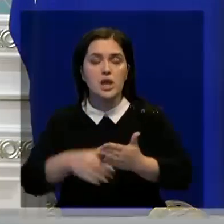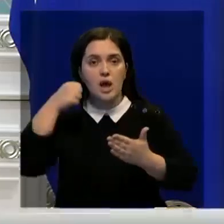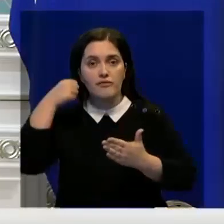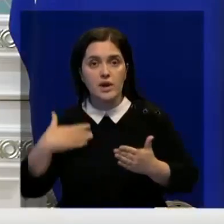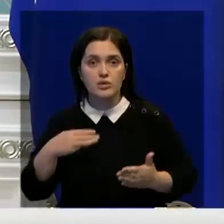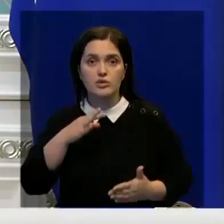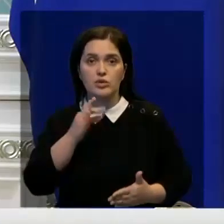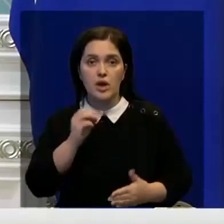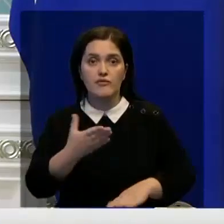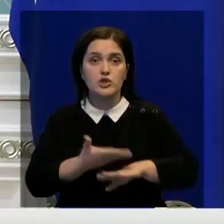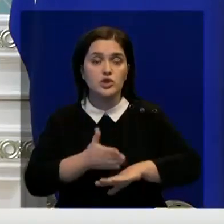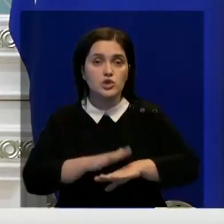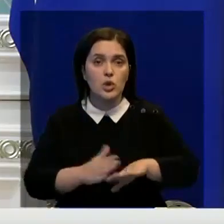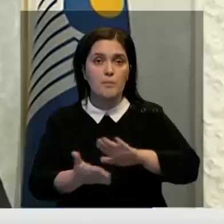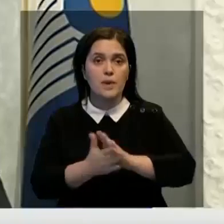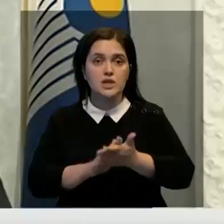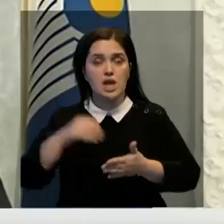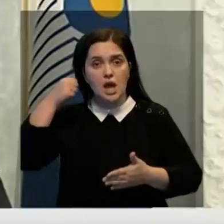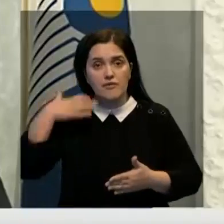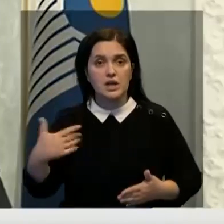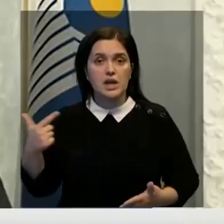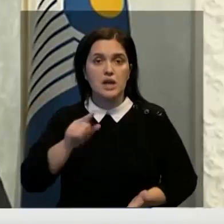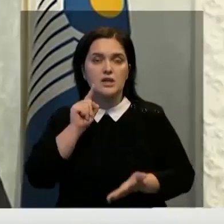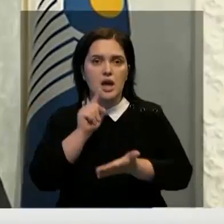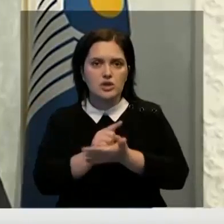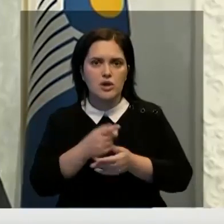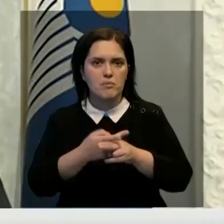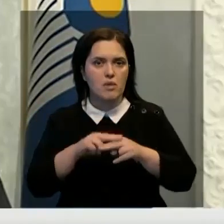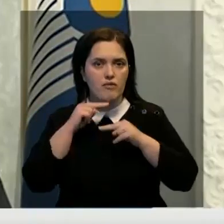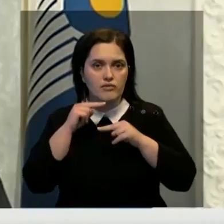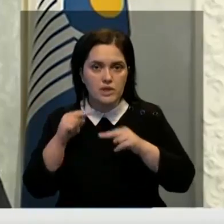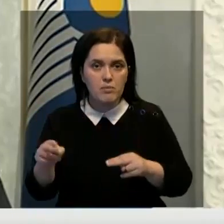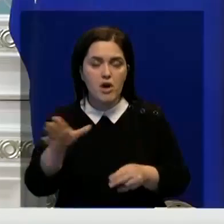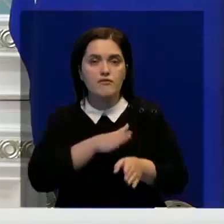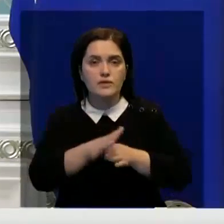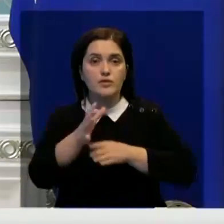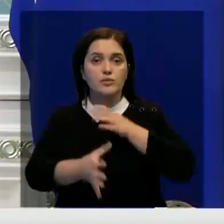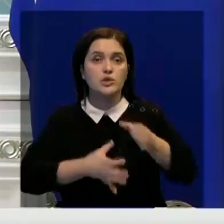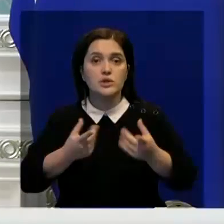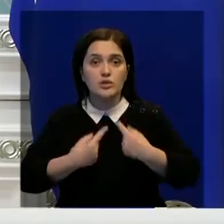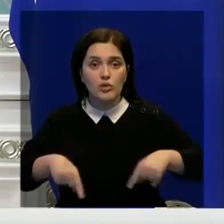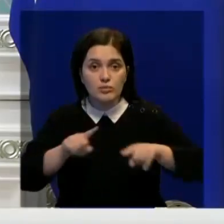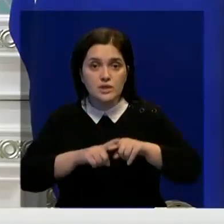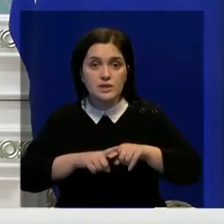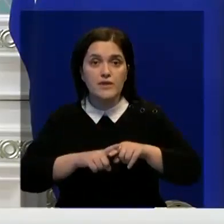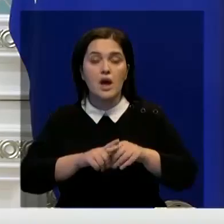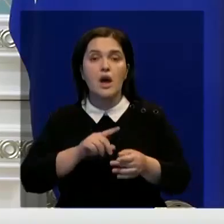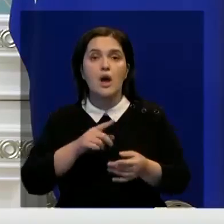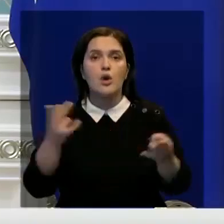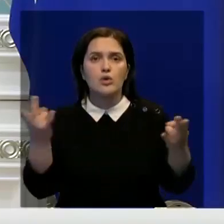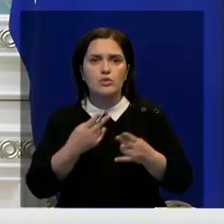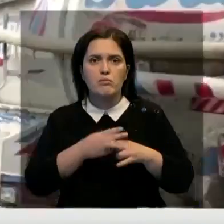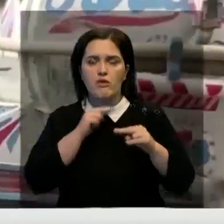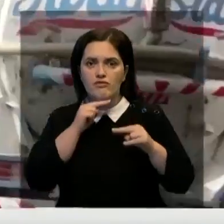По словам Токаева, тяжелое гуманитарное положение афганских граждан должно находиться в фокусе внимания всего международного сообщества. Особый